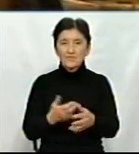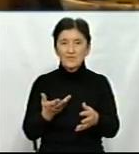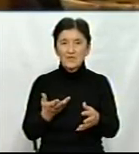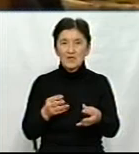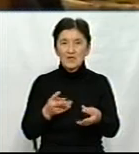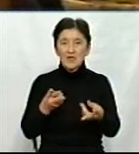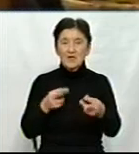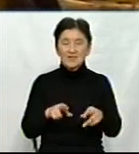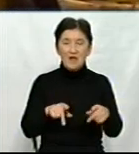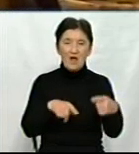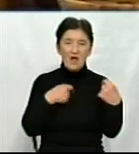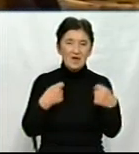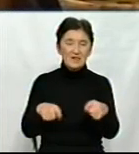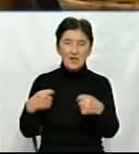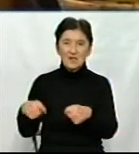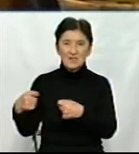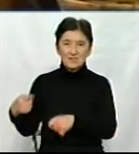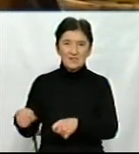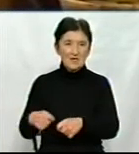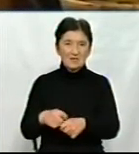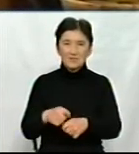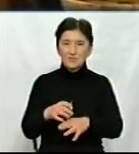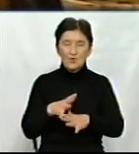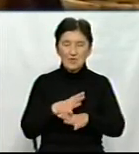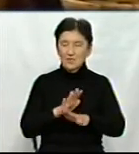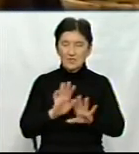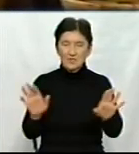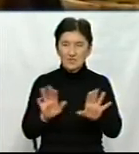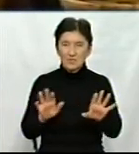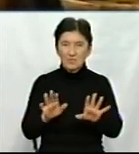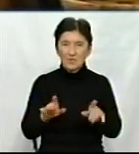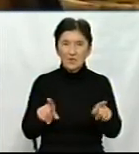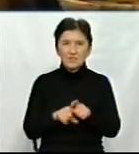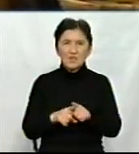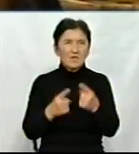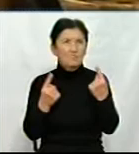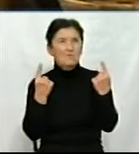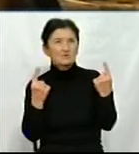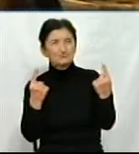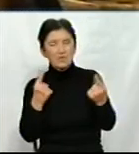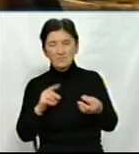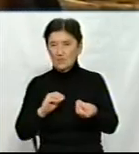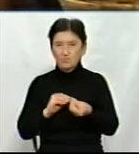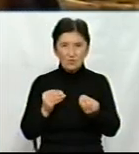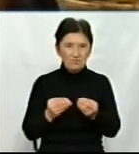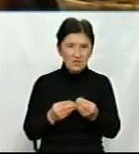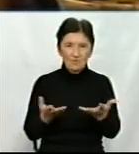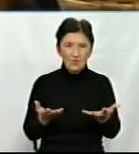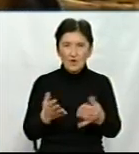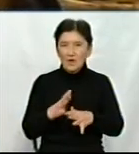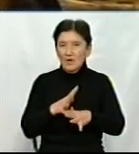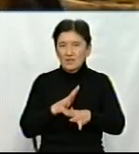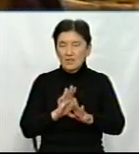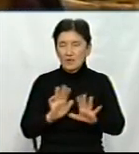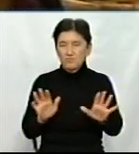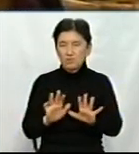Для реалізації ні. Для реалізації, звичайно, таких масштабних проблем на сьогоднішній день не було.